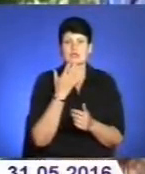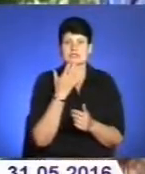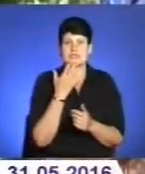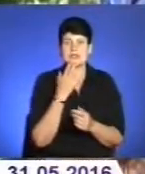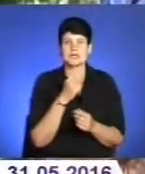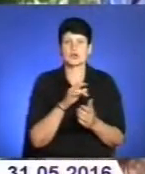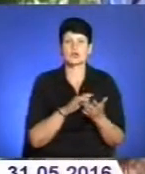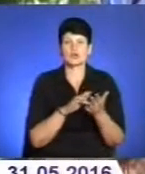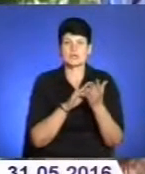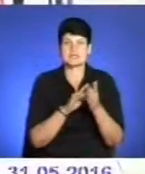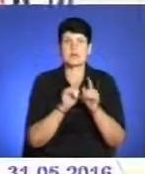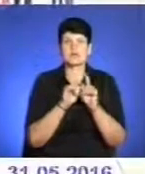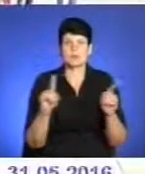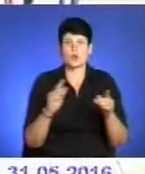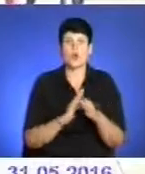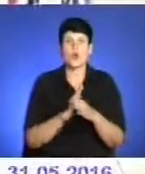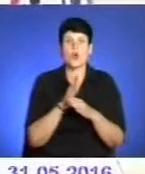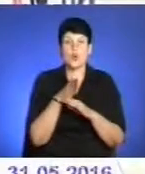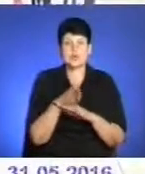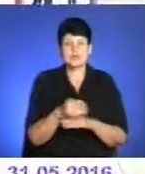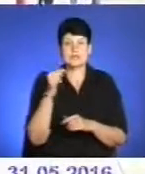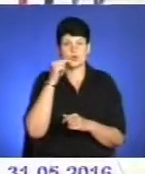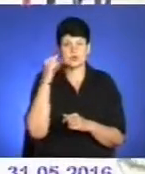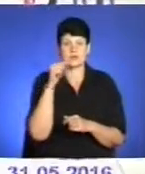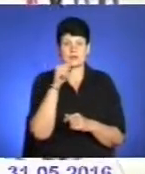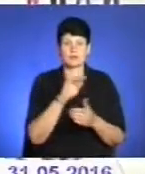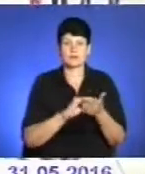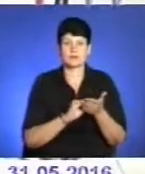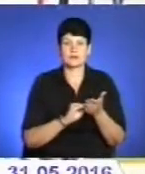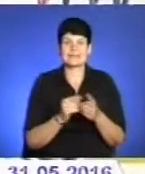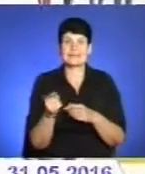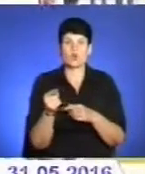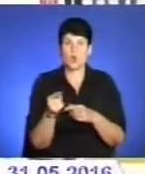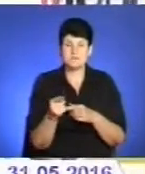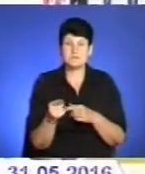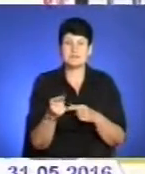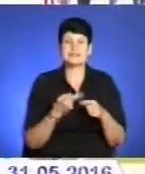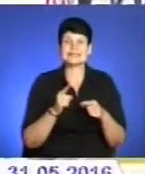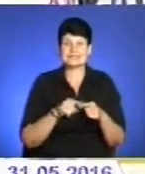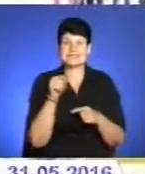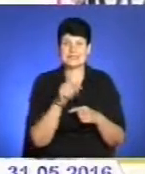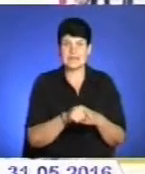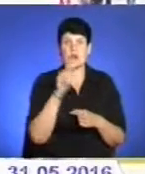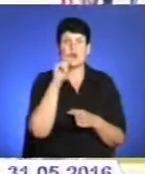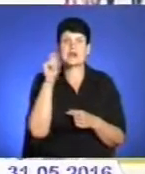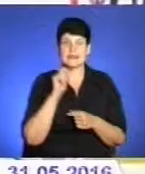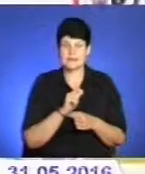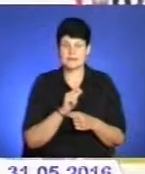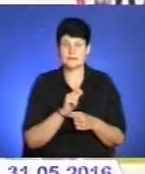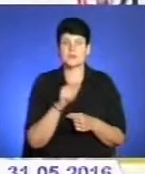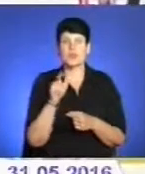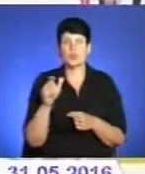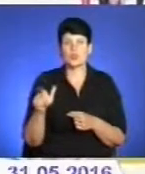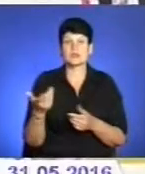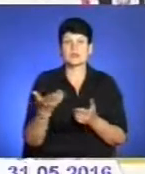особливо гостей з Росії. Щоб на цих значках було чітко вказано, що це є Тернопіль, що це є Україна, і щоб люди,